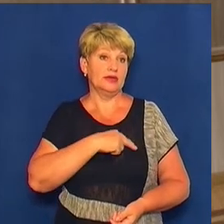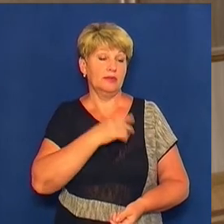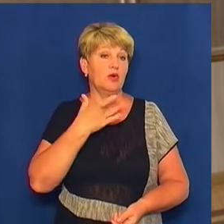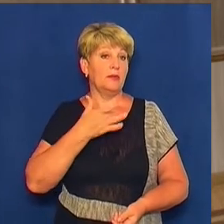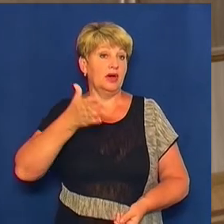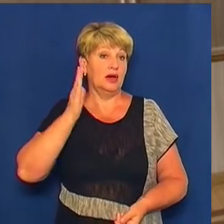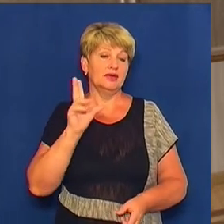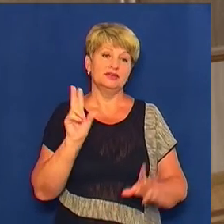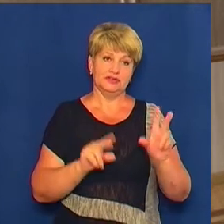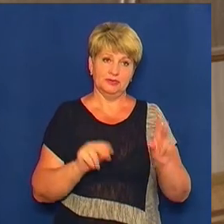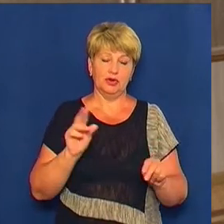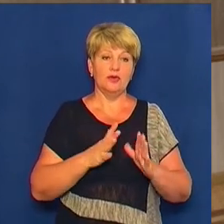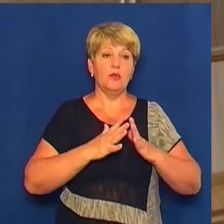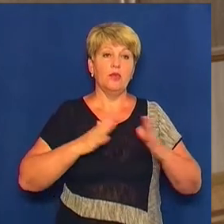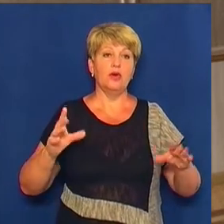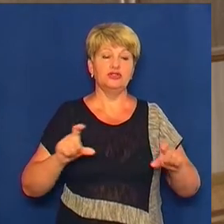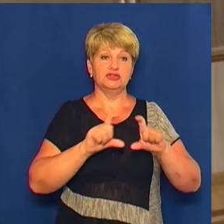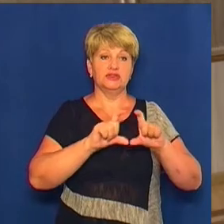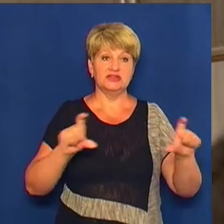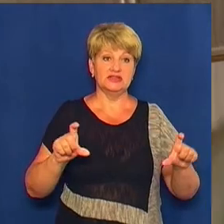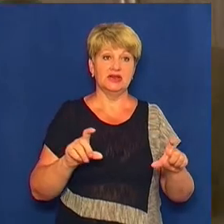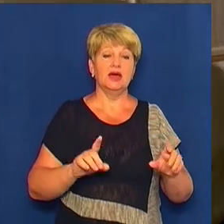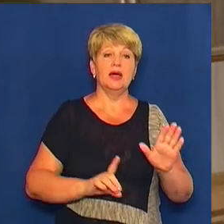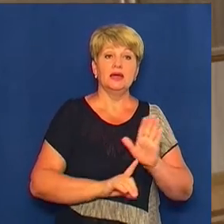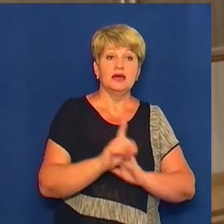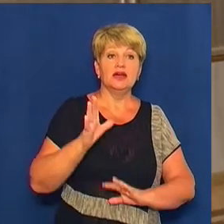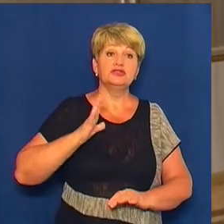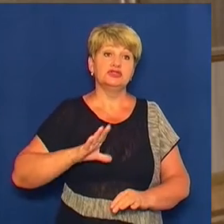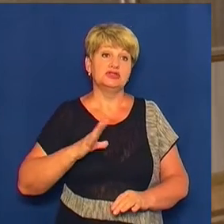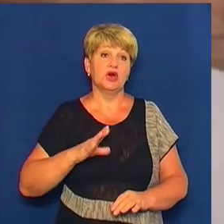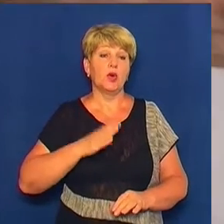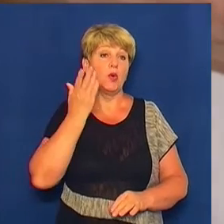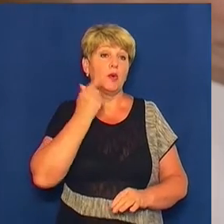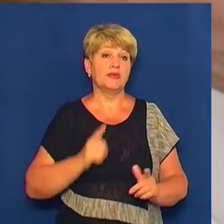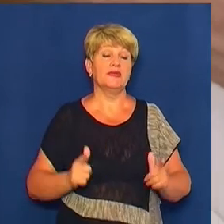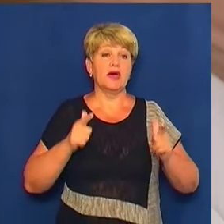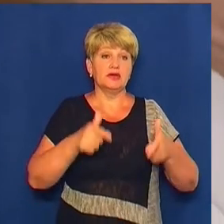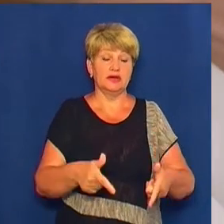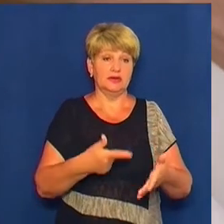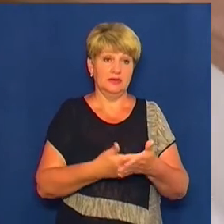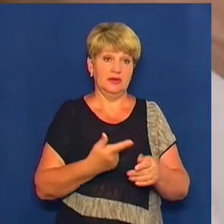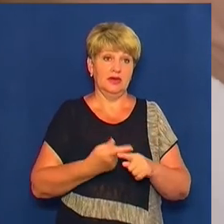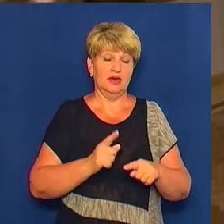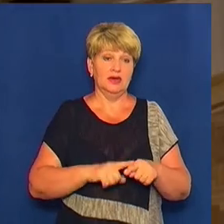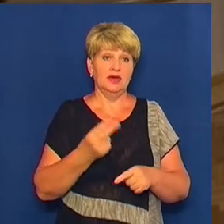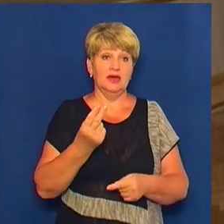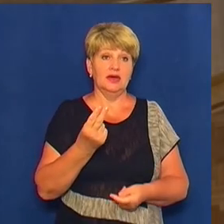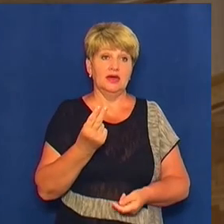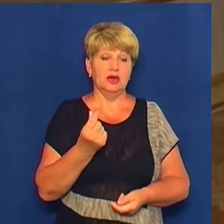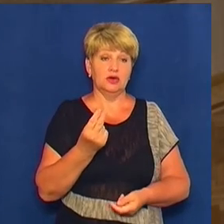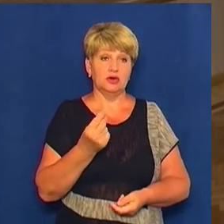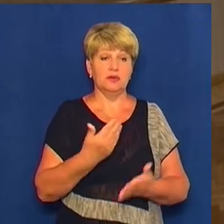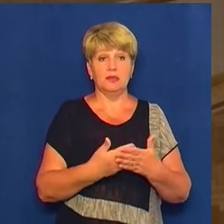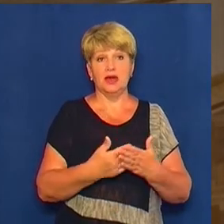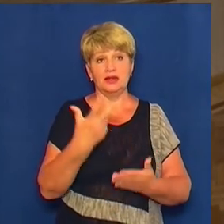сподіваюся, що більше закладів фактично на низькому старті очікували, коли їм надійдуть ці гроші. Близько трьох мільйонів